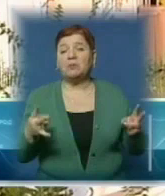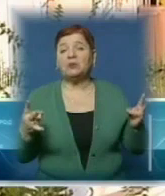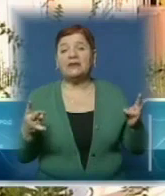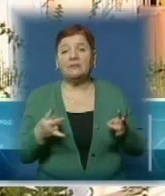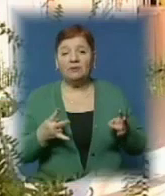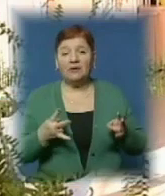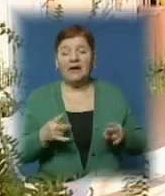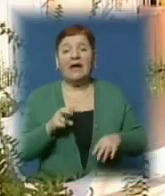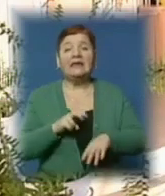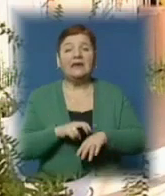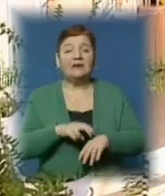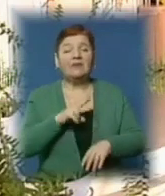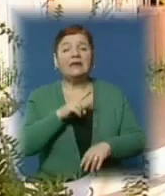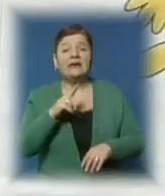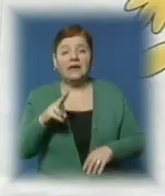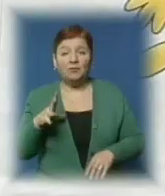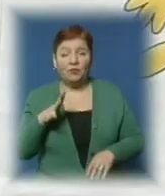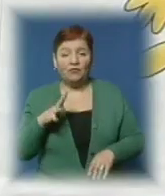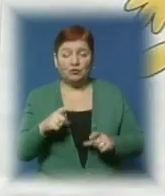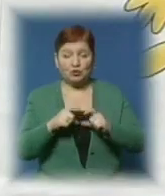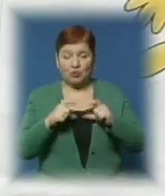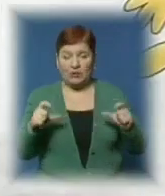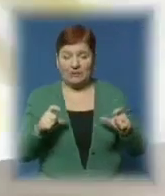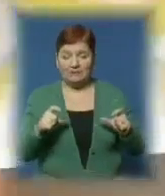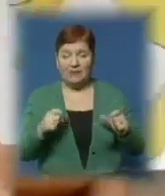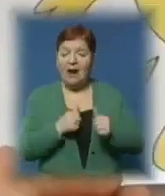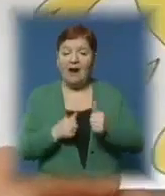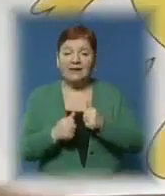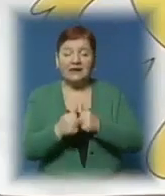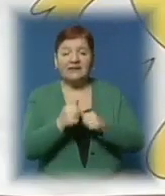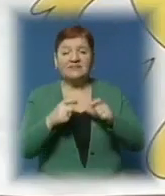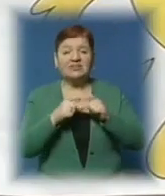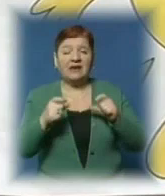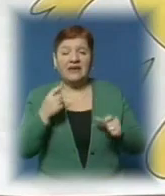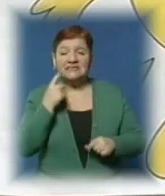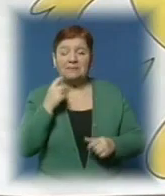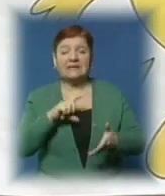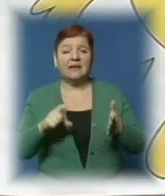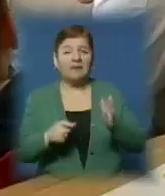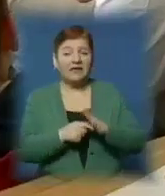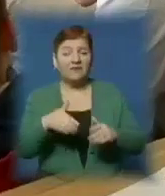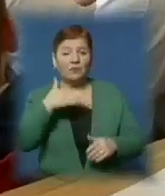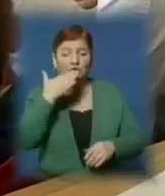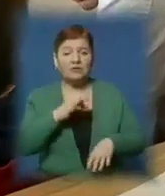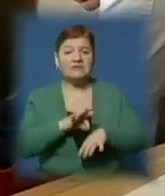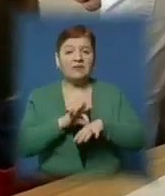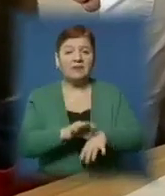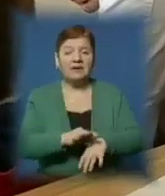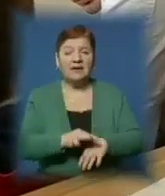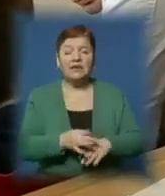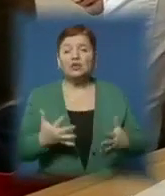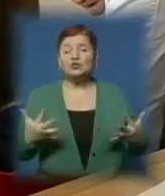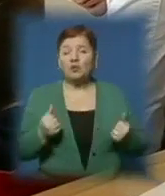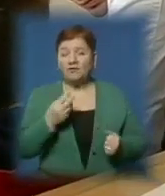лікар, який би щодня був у школі. Як альтернативу стаціонарним шкільним стомат-кабінетам в Ужгороді запровадили проєкт «Здорово